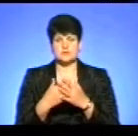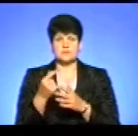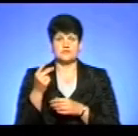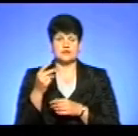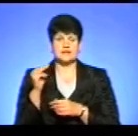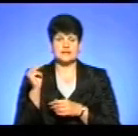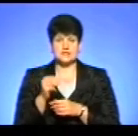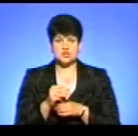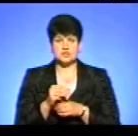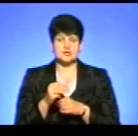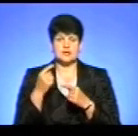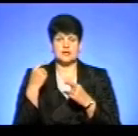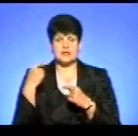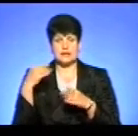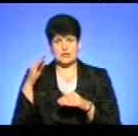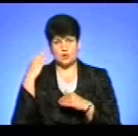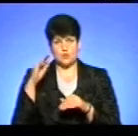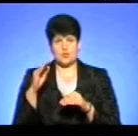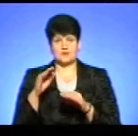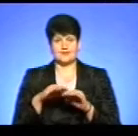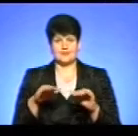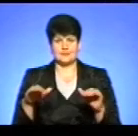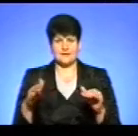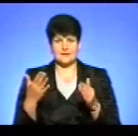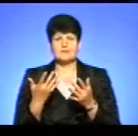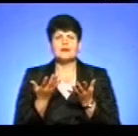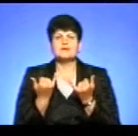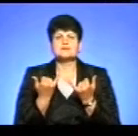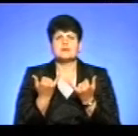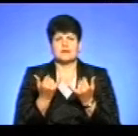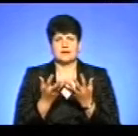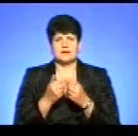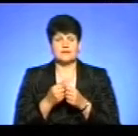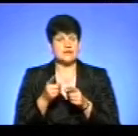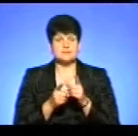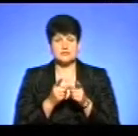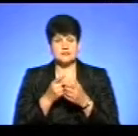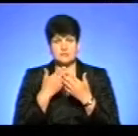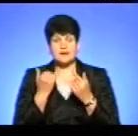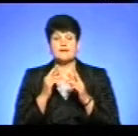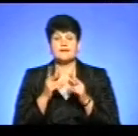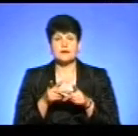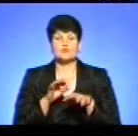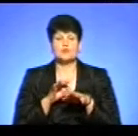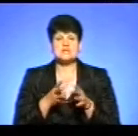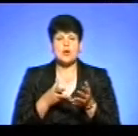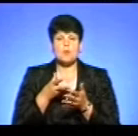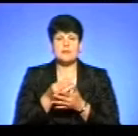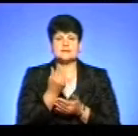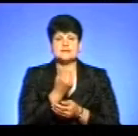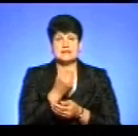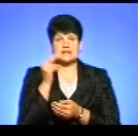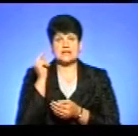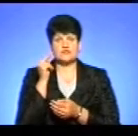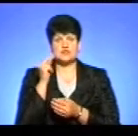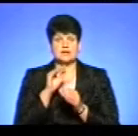тисячі іногородніх дітей. Скажіть, будь ласка, яка ця кількість зараз, чи вона не змінилася, і взагалі, як відбувається оплата за їхнє навчання у